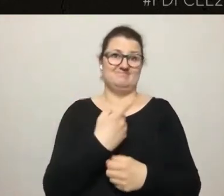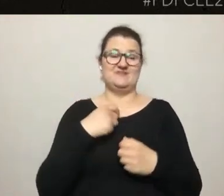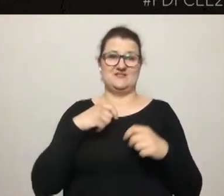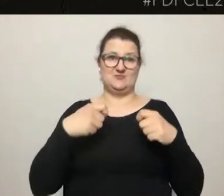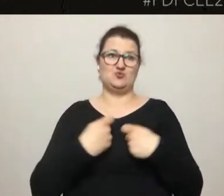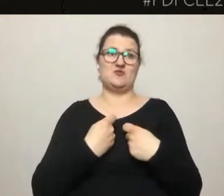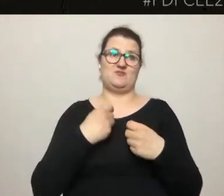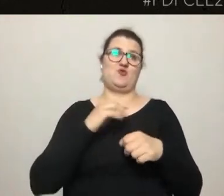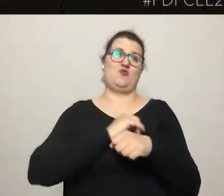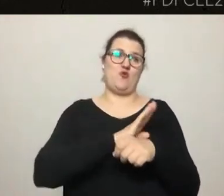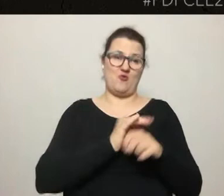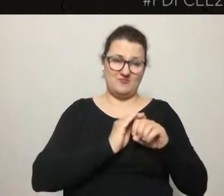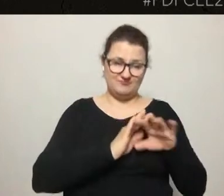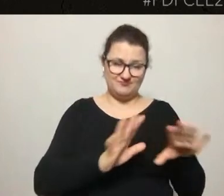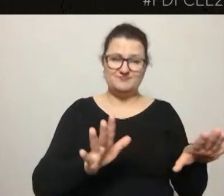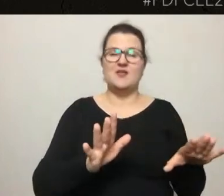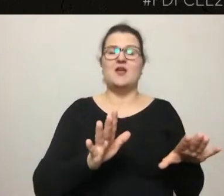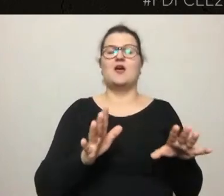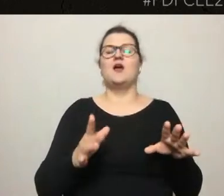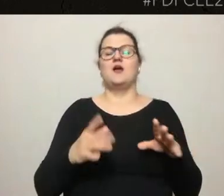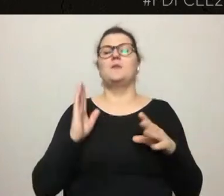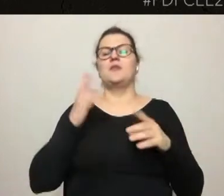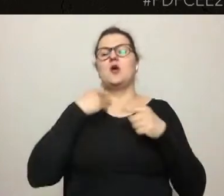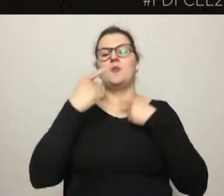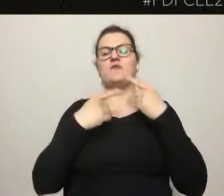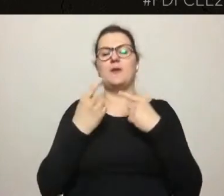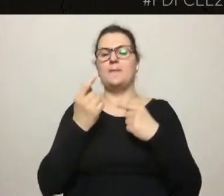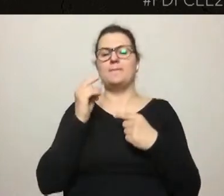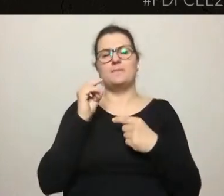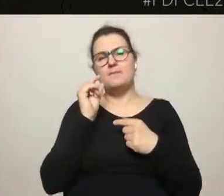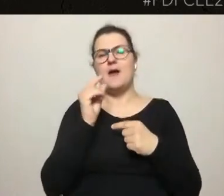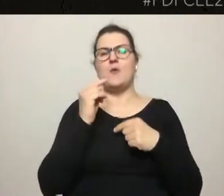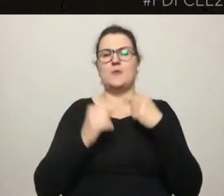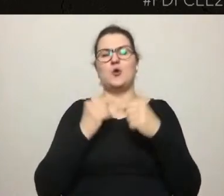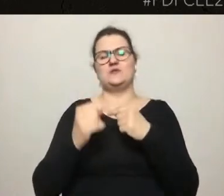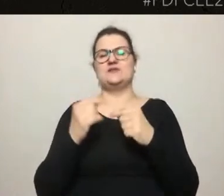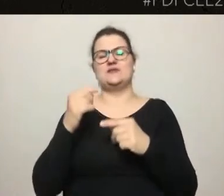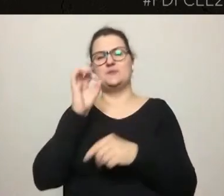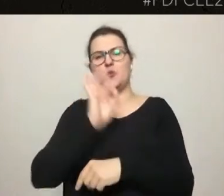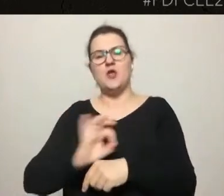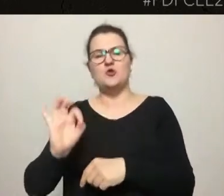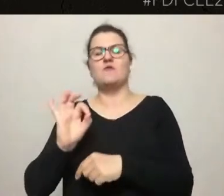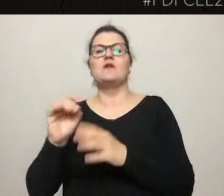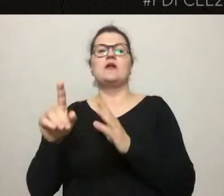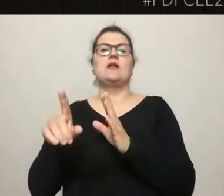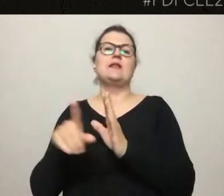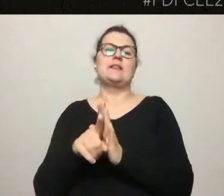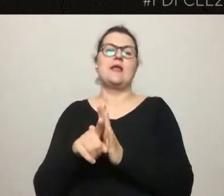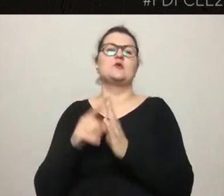pandemii. Będę opowiadał tutaj o małym procesie projektowym dla zaprojektowania parku w